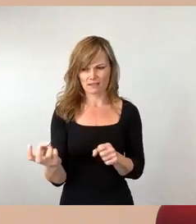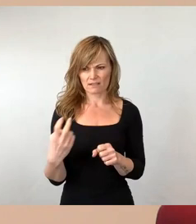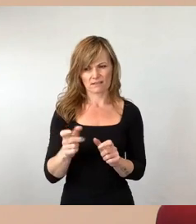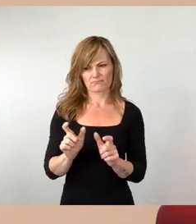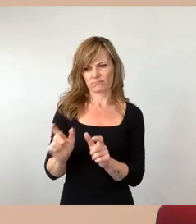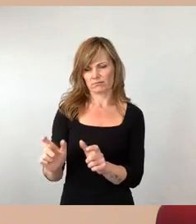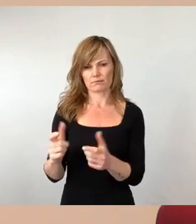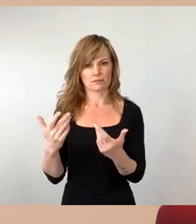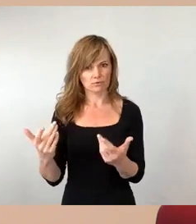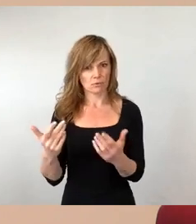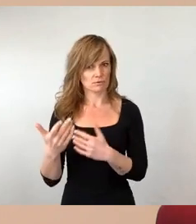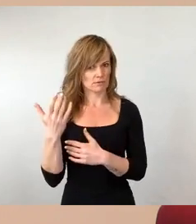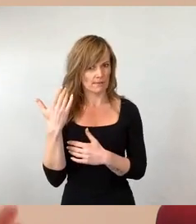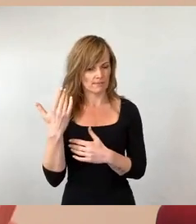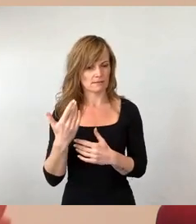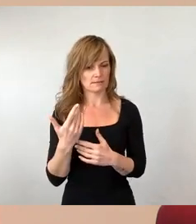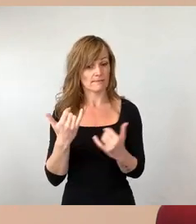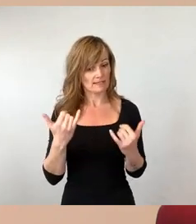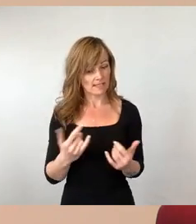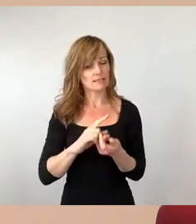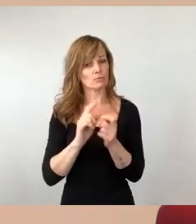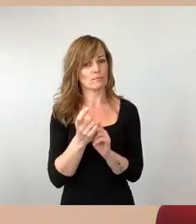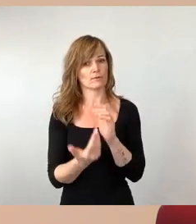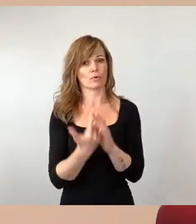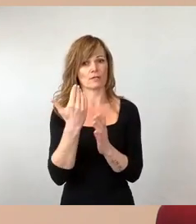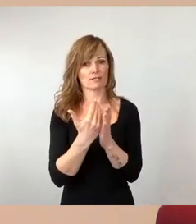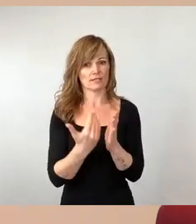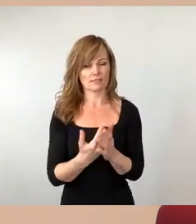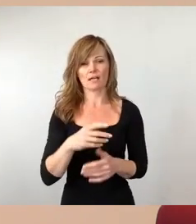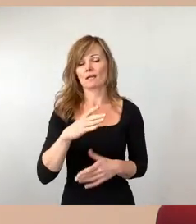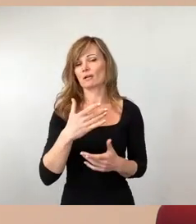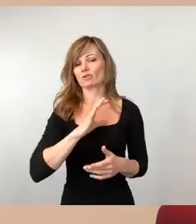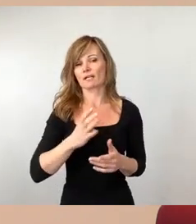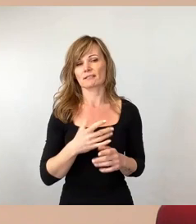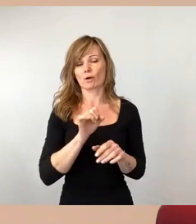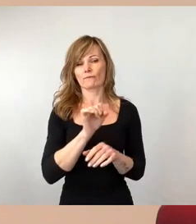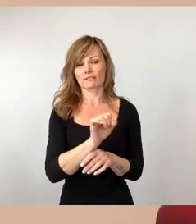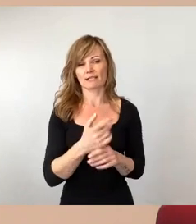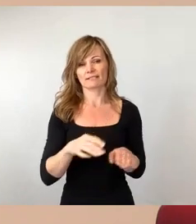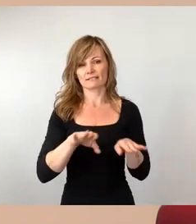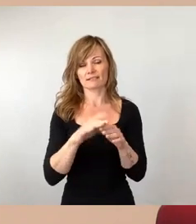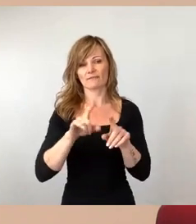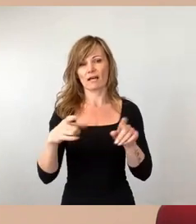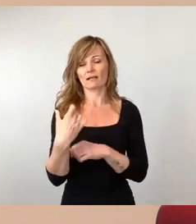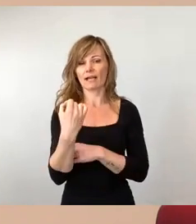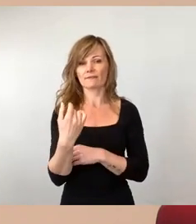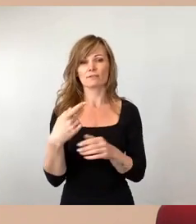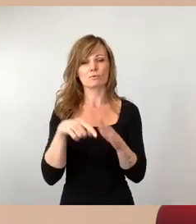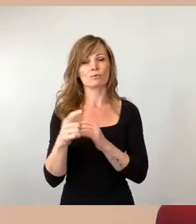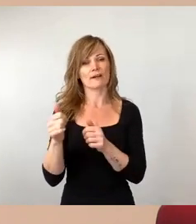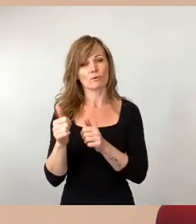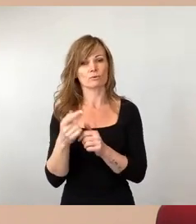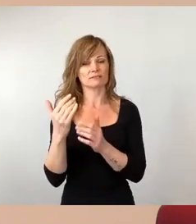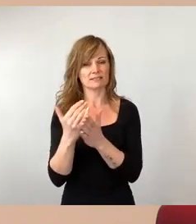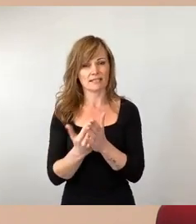das Chancenaufenthaltsgesetz, das Fachkräftezuwanderungsgesetz oder auch der Jobturbo, zahlen genau da ein.